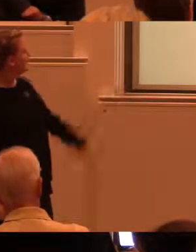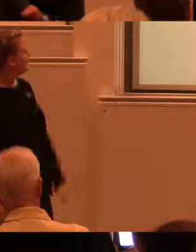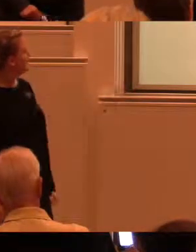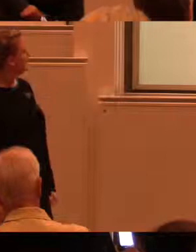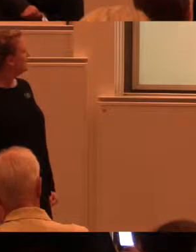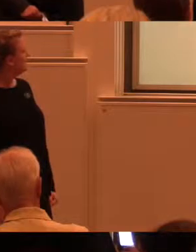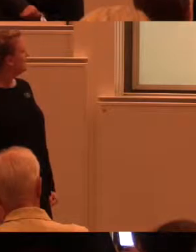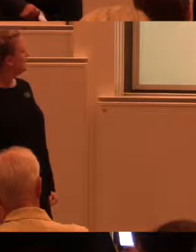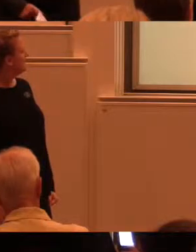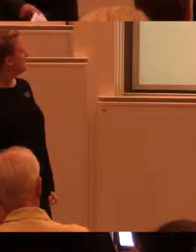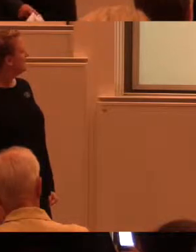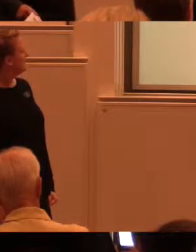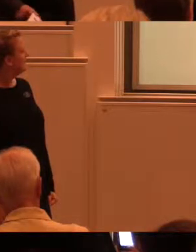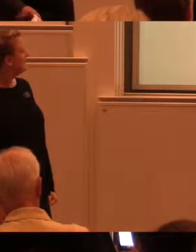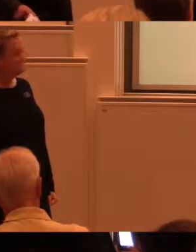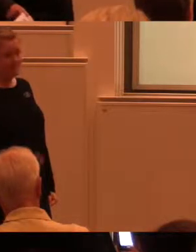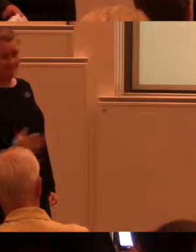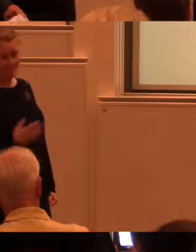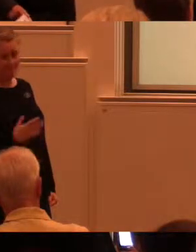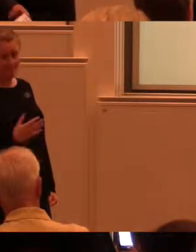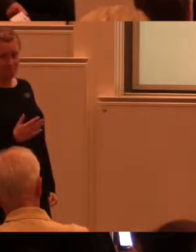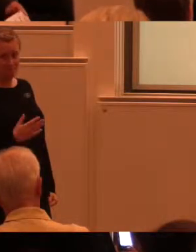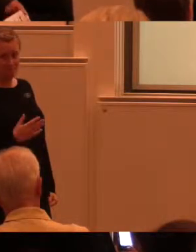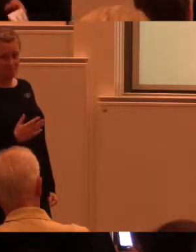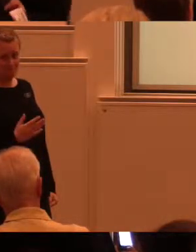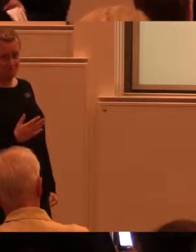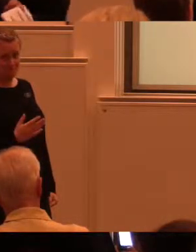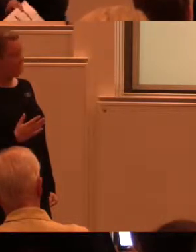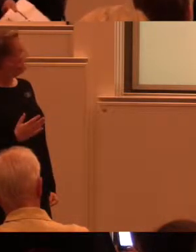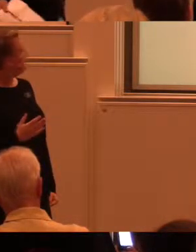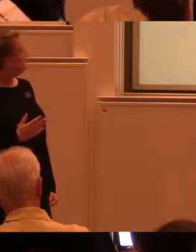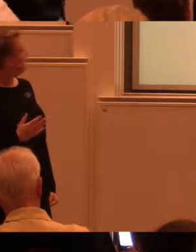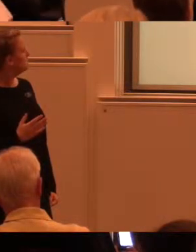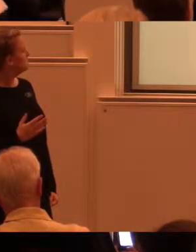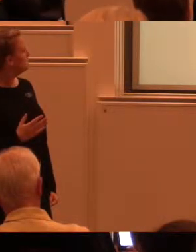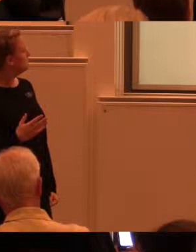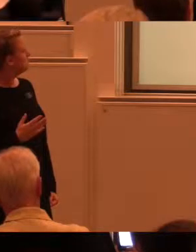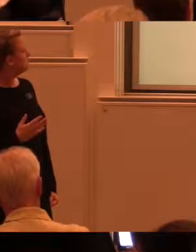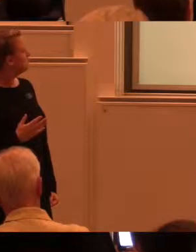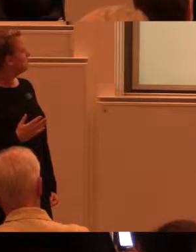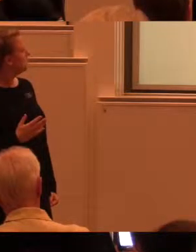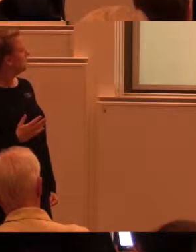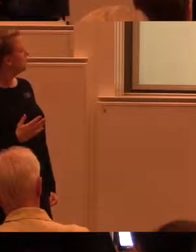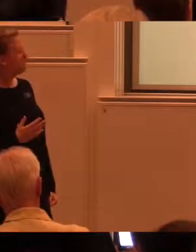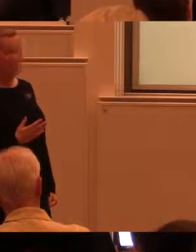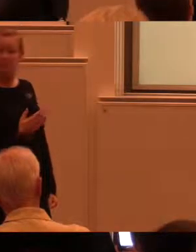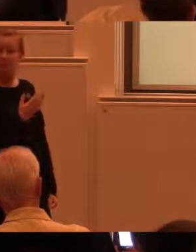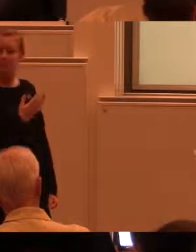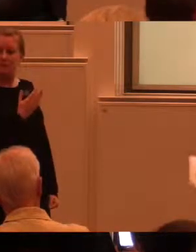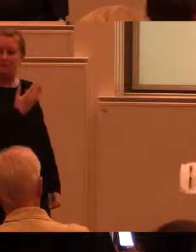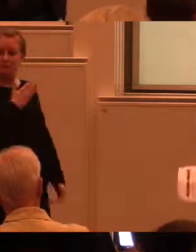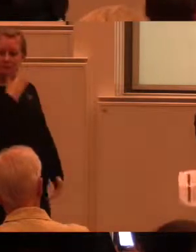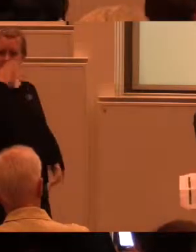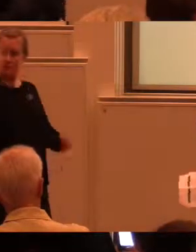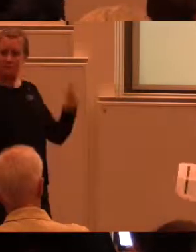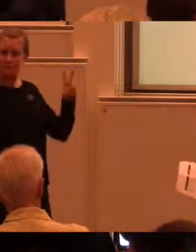200 000 kronor år 2006. Därefter har omsättningen ökat från 600 000 kronor till närmare 2 miljoner